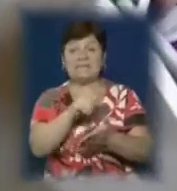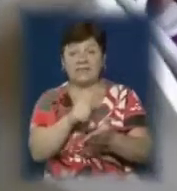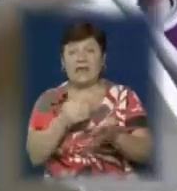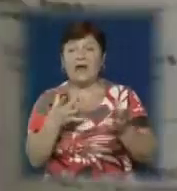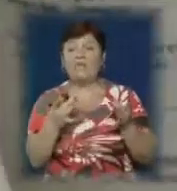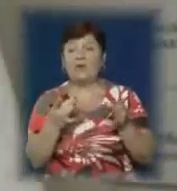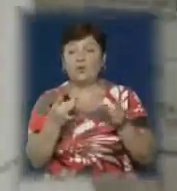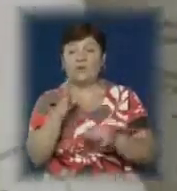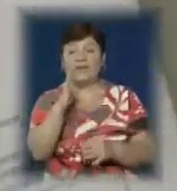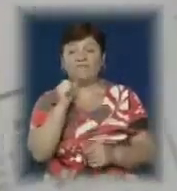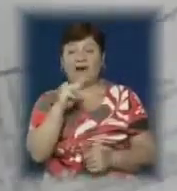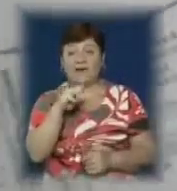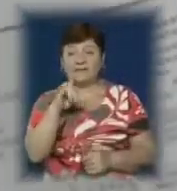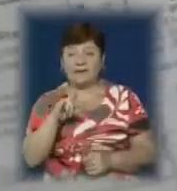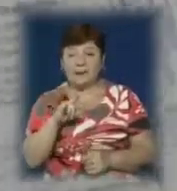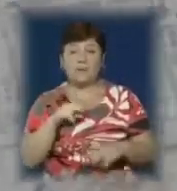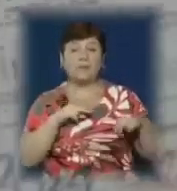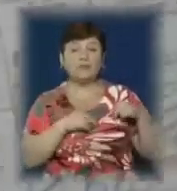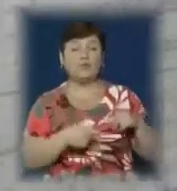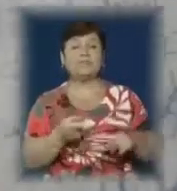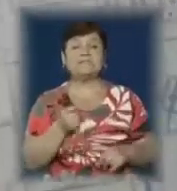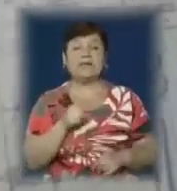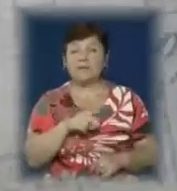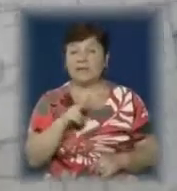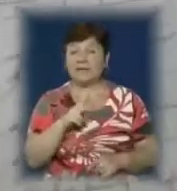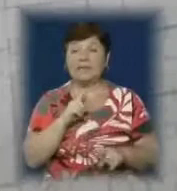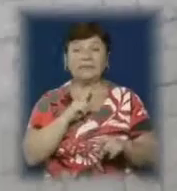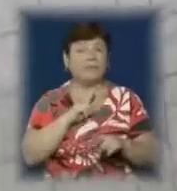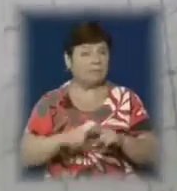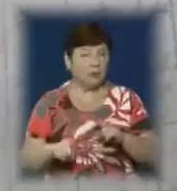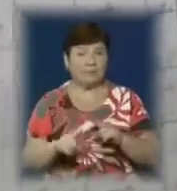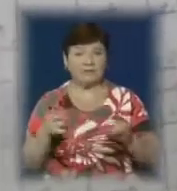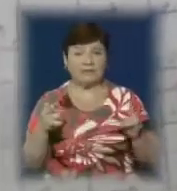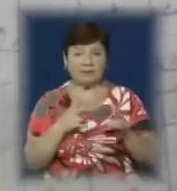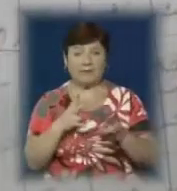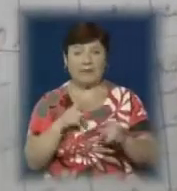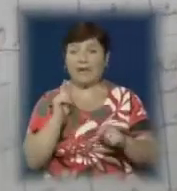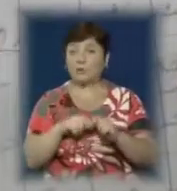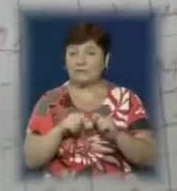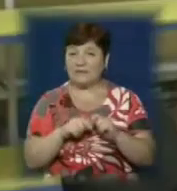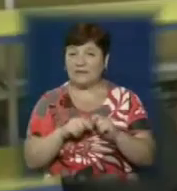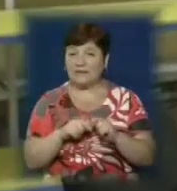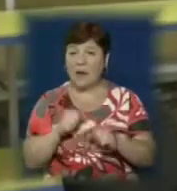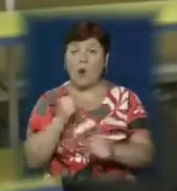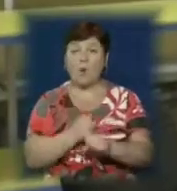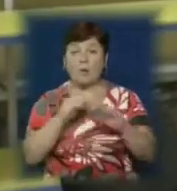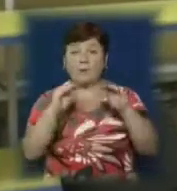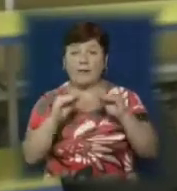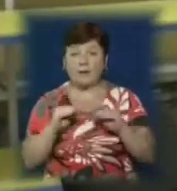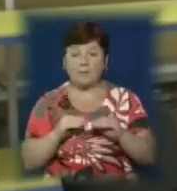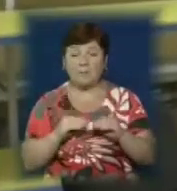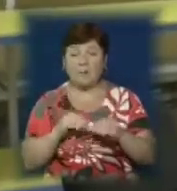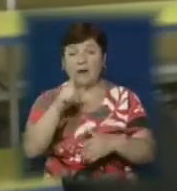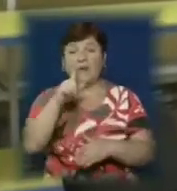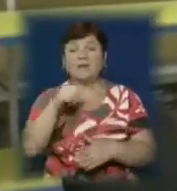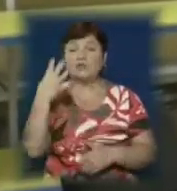вологоївати. Працюємо насамперед з тими документами, які терміново потрібні для дослідників. Зараз, наприклад, обробляємо перепис населення